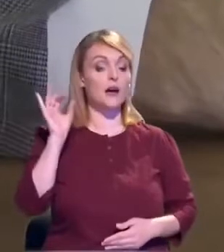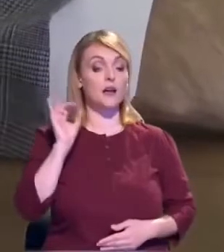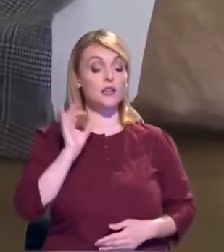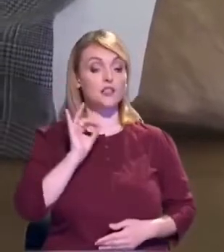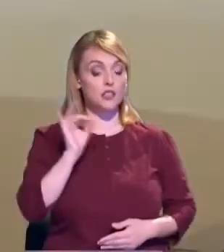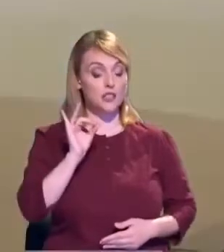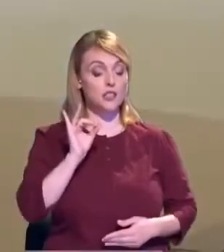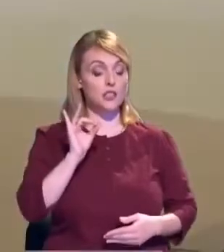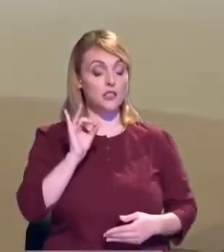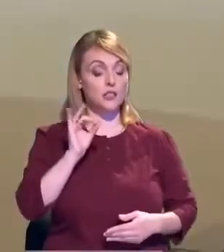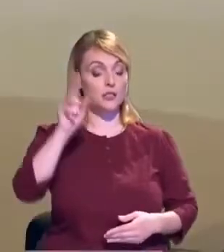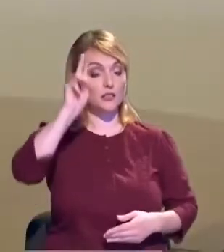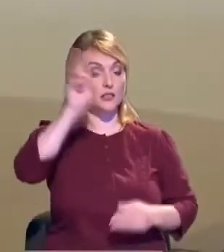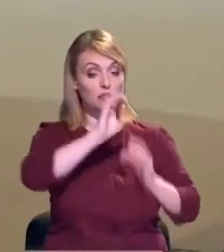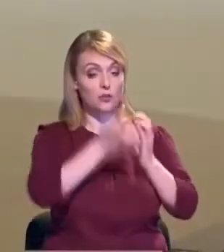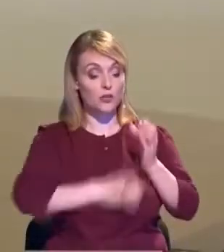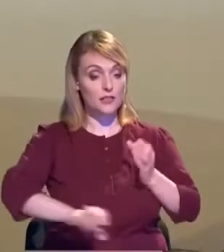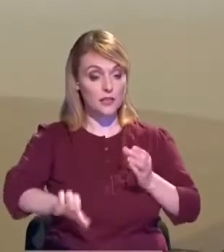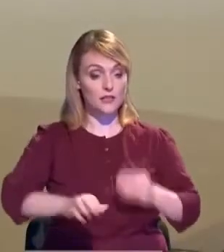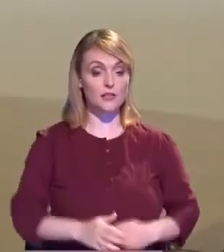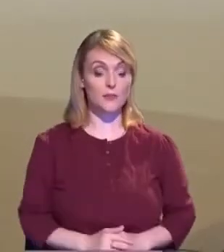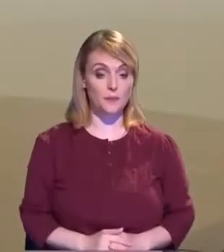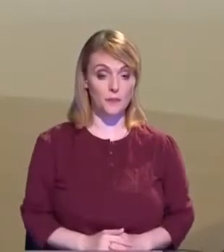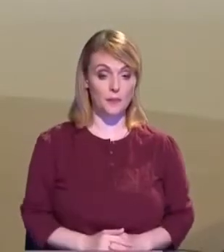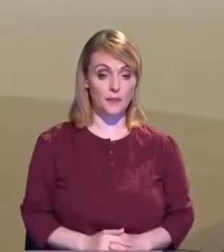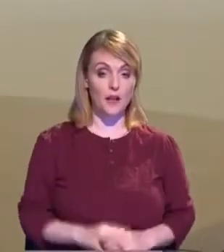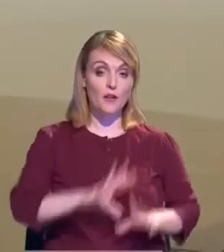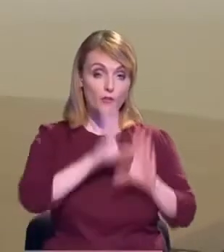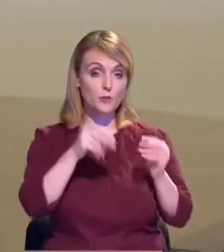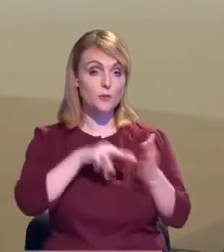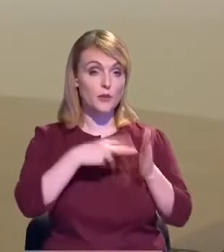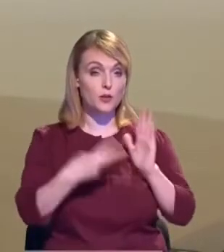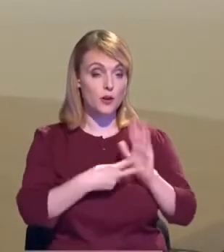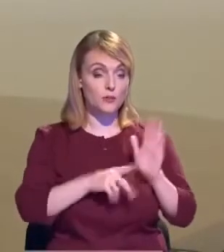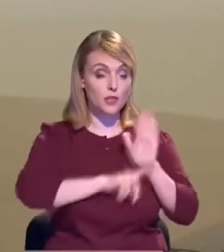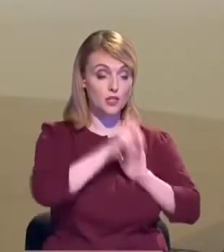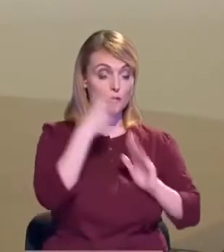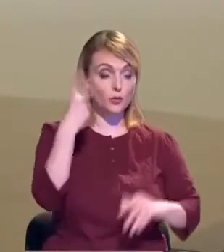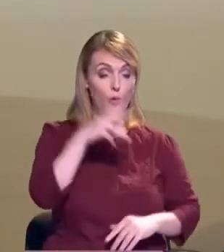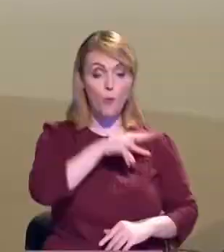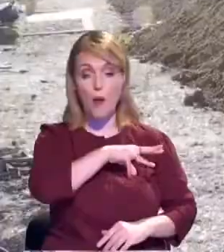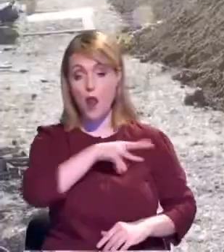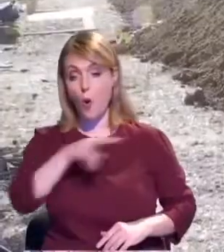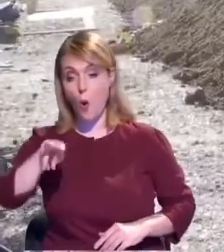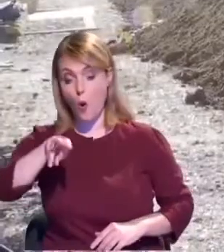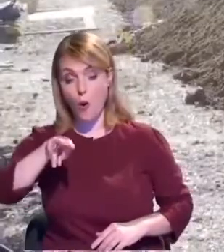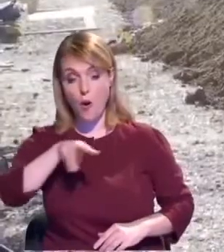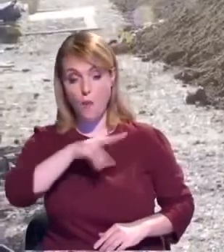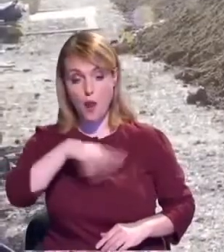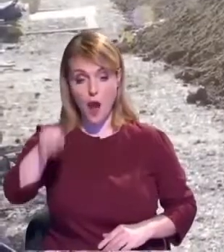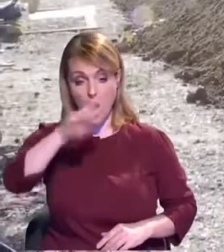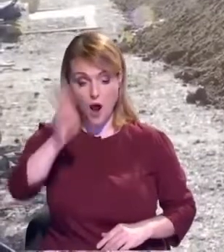aplicate proiecte în valoare de 2 miliarde și vreo 400 milioane de lei.